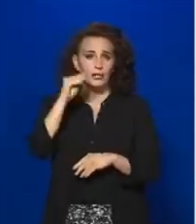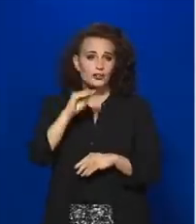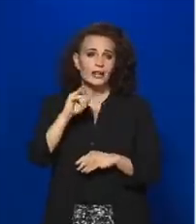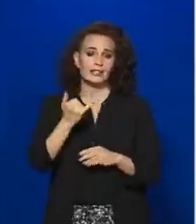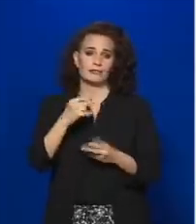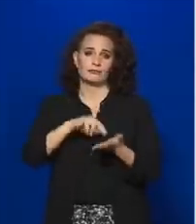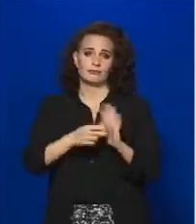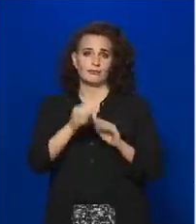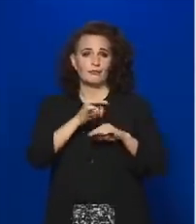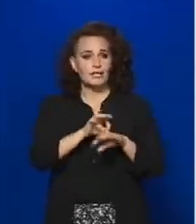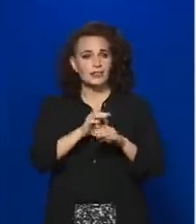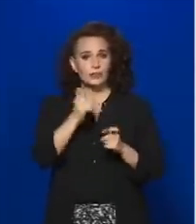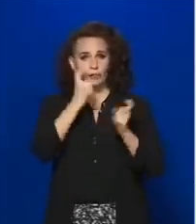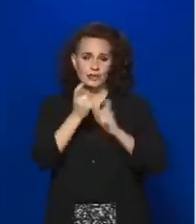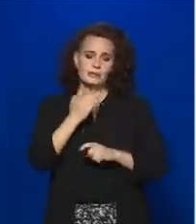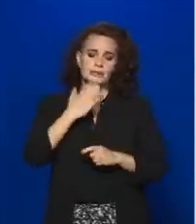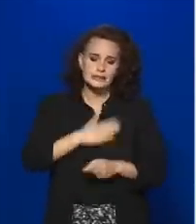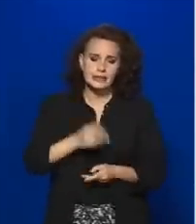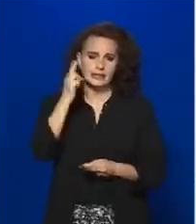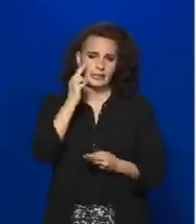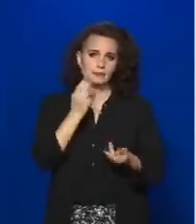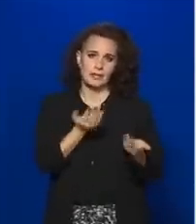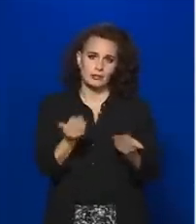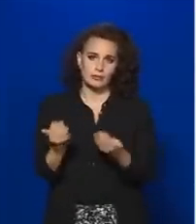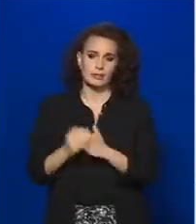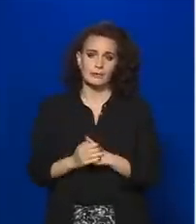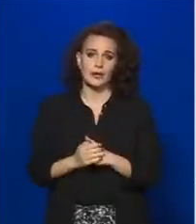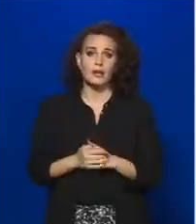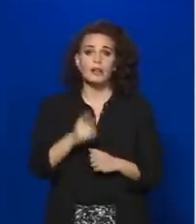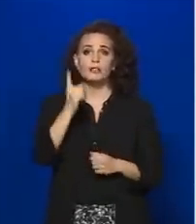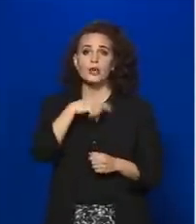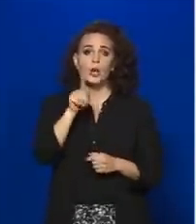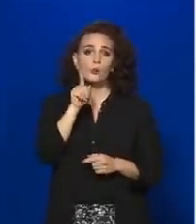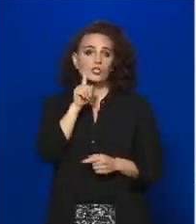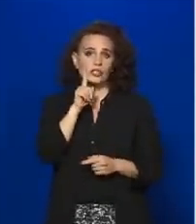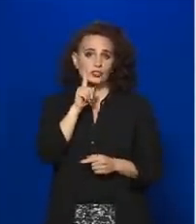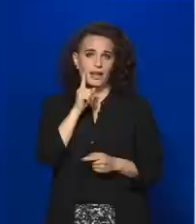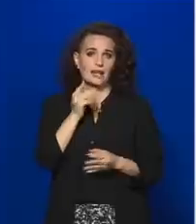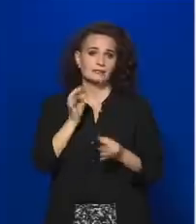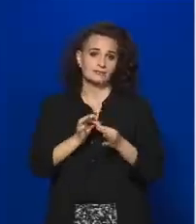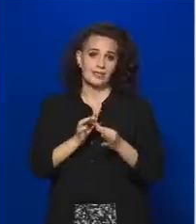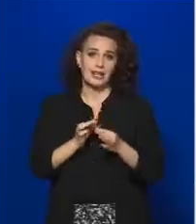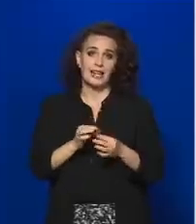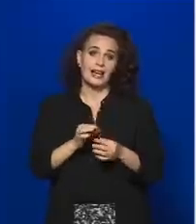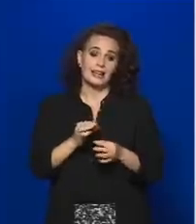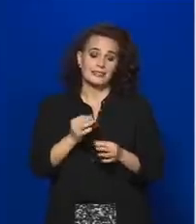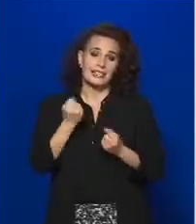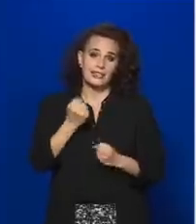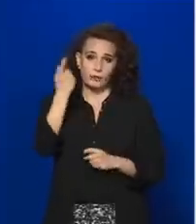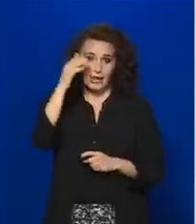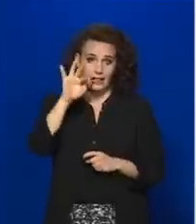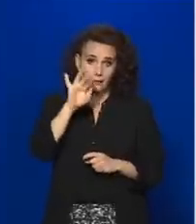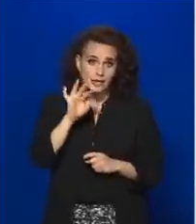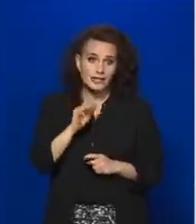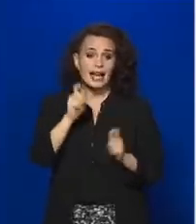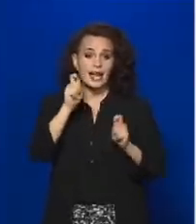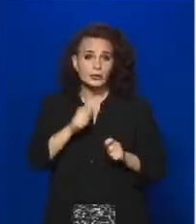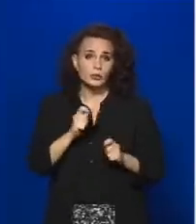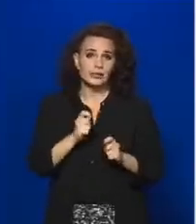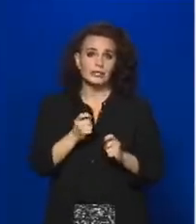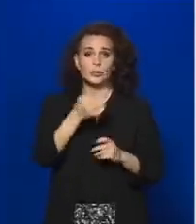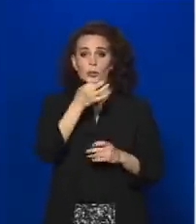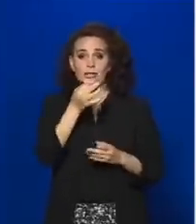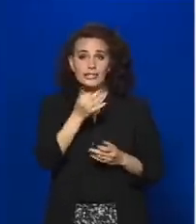véleményét szeretnénk megismerni. Tarlós István esetében nehéz lett volna elképzelni, hogy egy eldöntendő kérdésnél ne nyilvánítson kellő